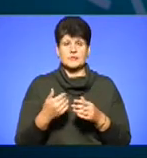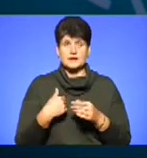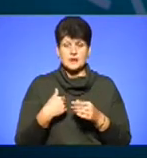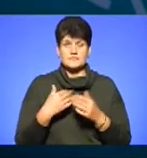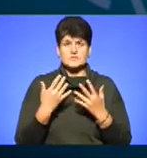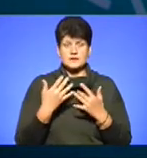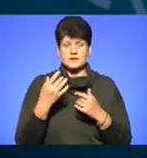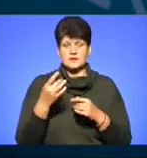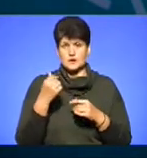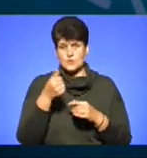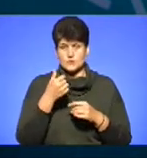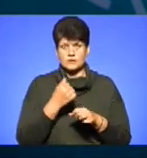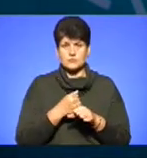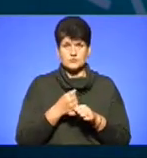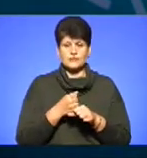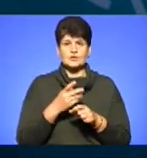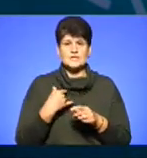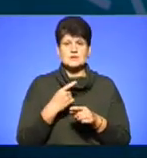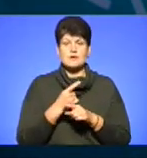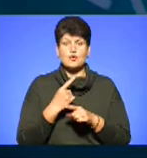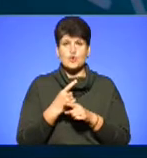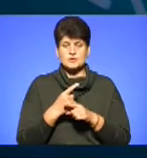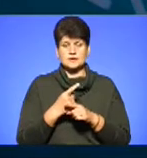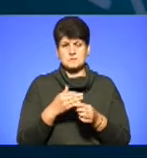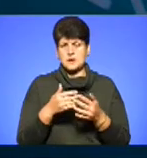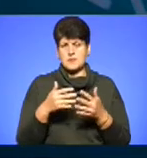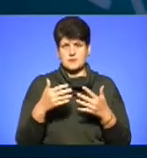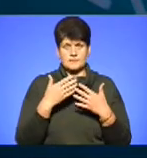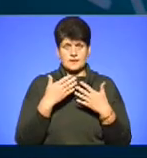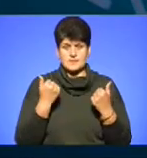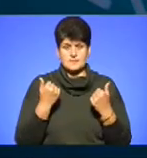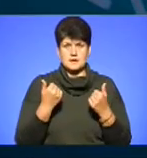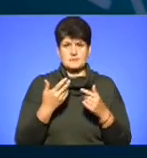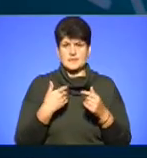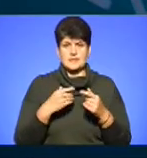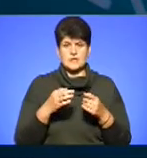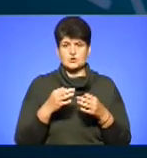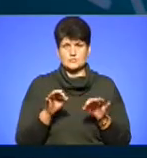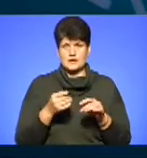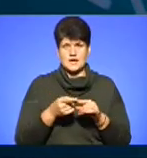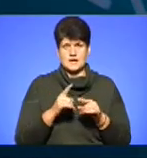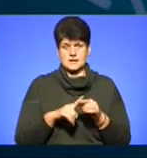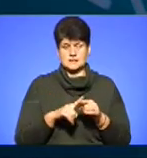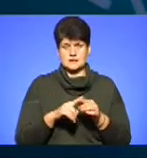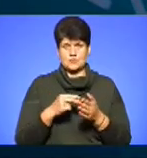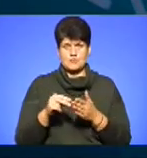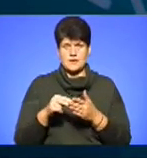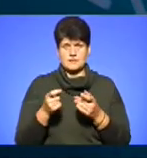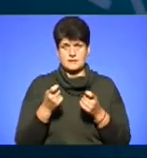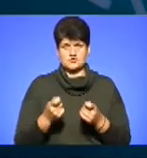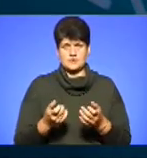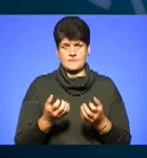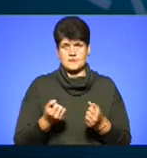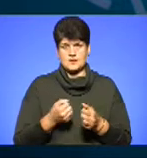скільки працюю, в нас незаборонних препаратів, я знаю, що фірма собі навіть не дозволяє таких препаратів, дешевих брак.